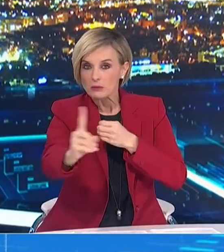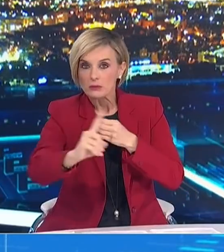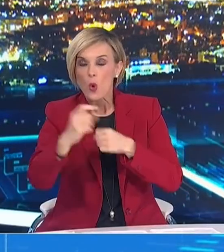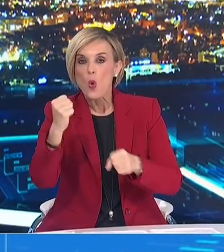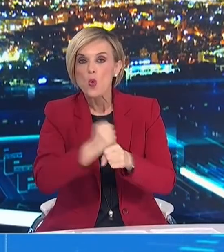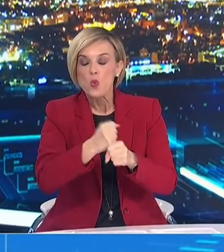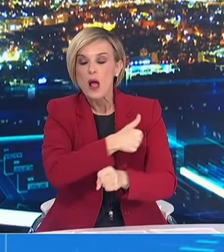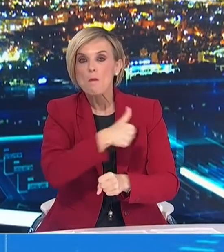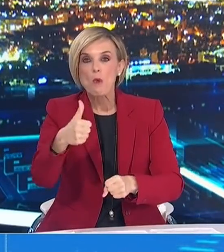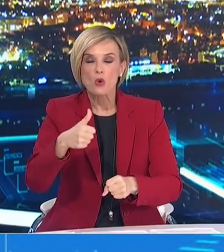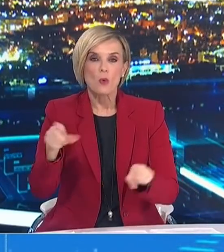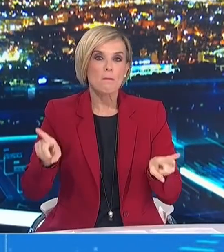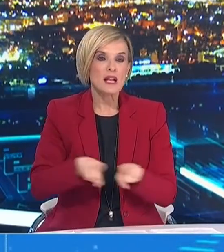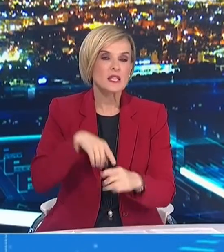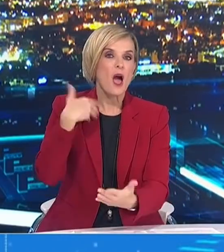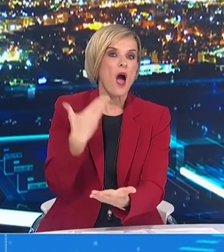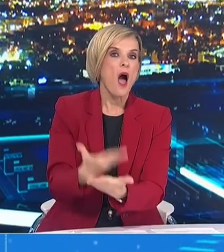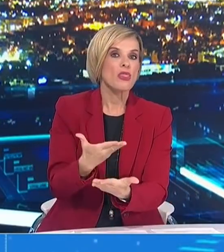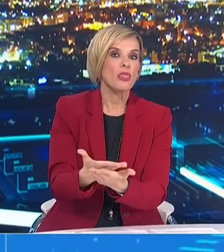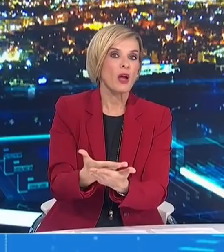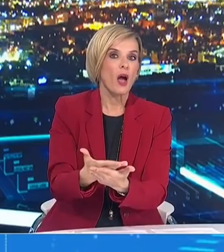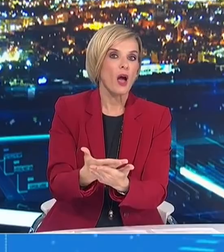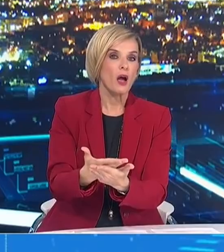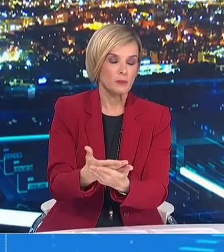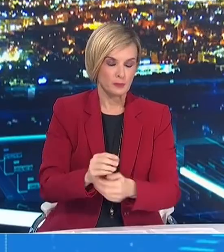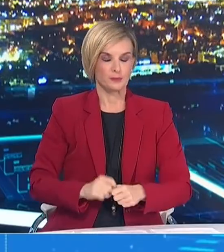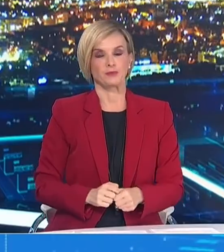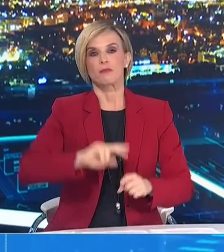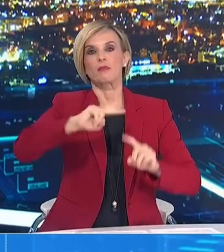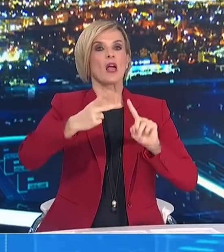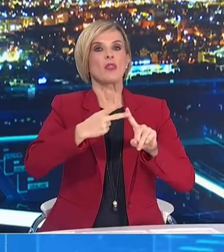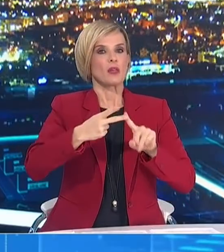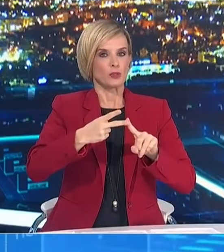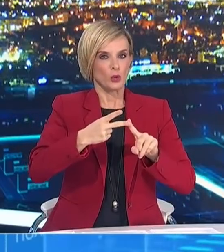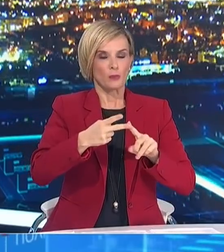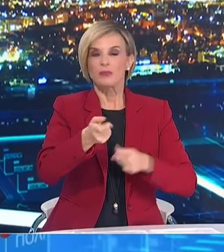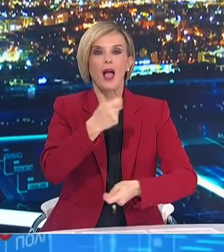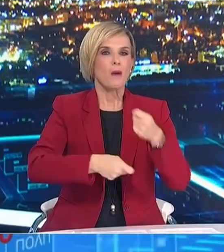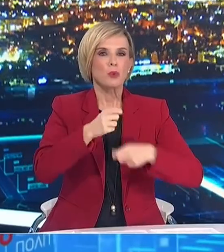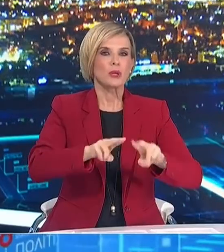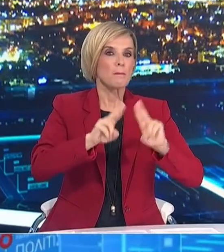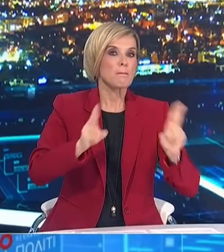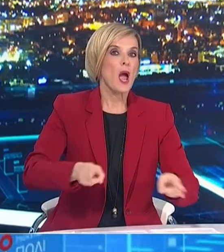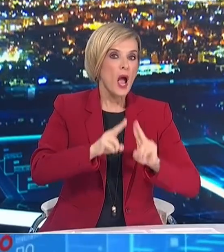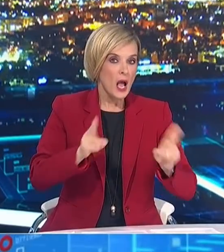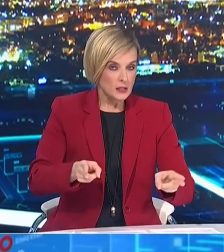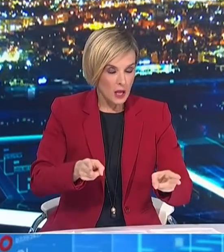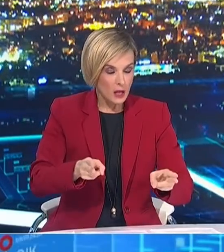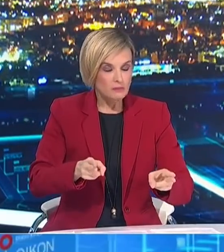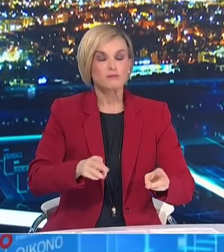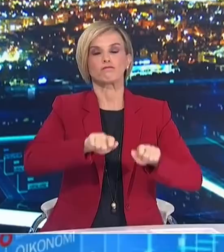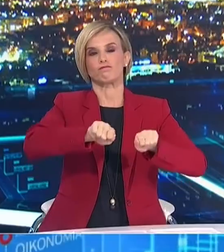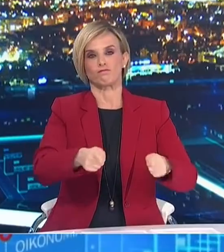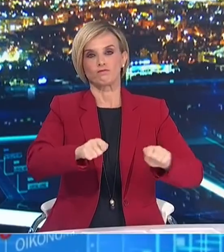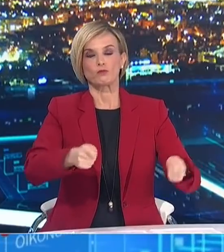αποκλειστική άδεια του εργοδότητους. Δεύτερον, αποφασίζεται η αναστολή λειτουργίας του λιανεμπορίου ακόμα και με τη μέθοδο του click